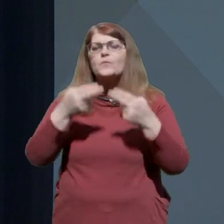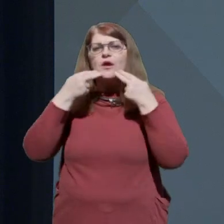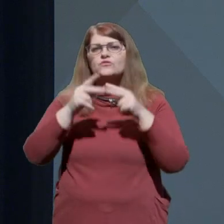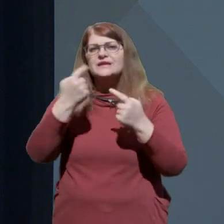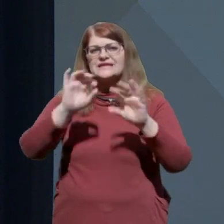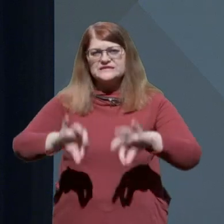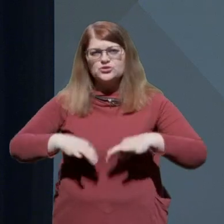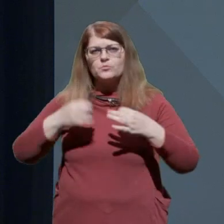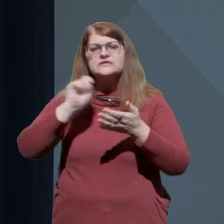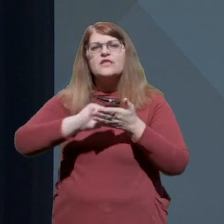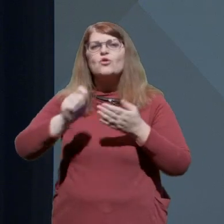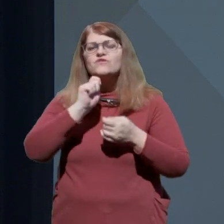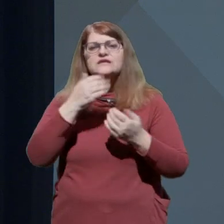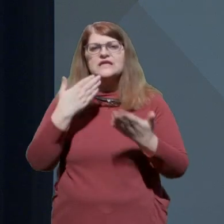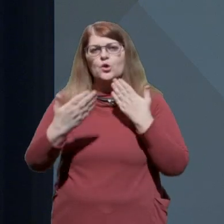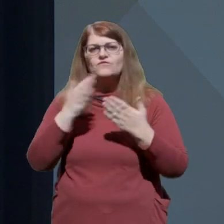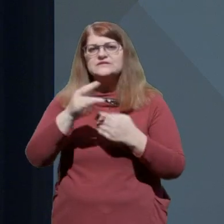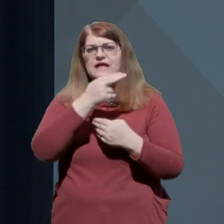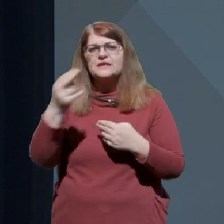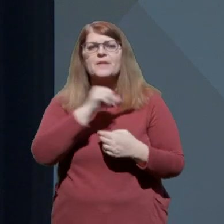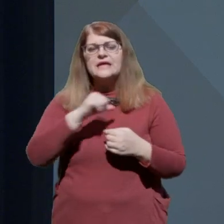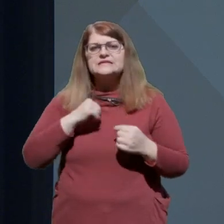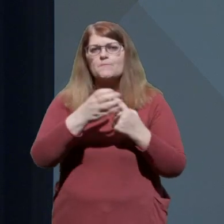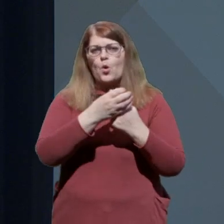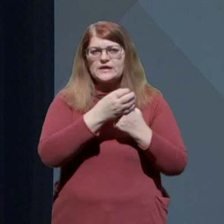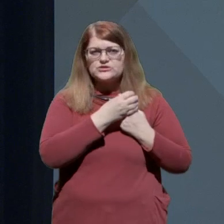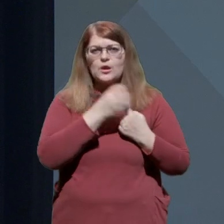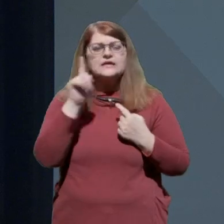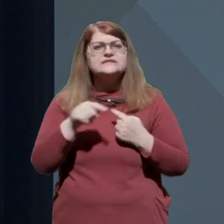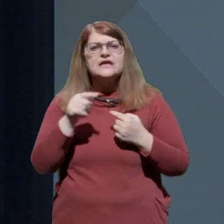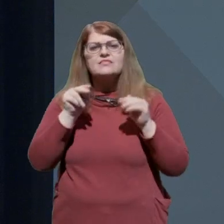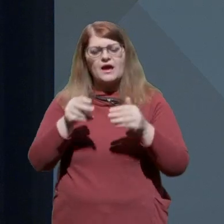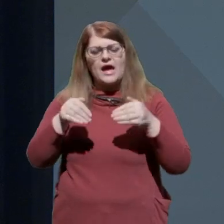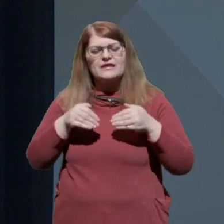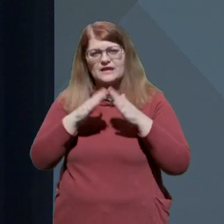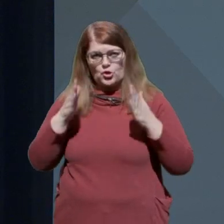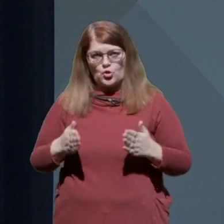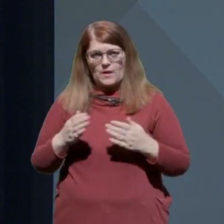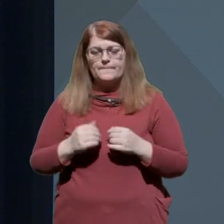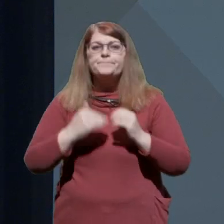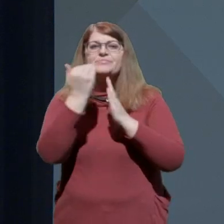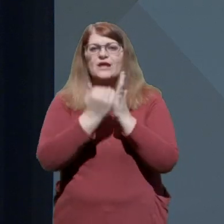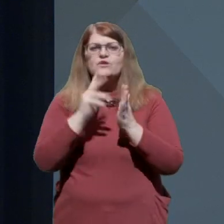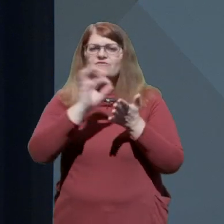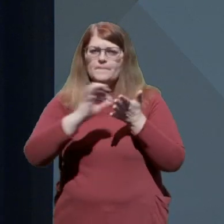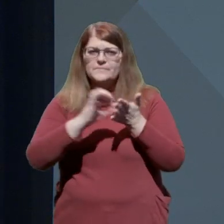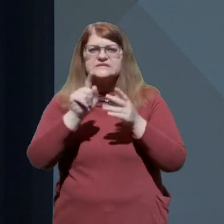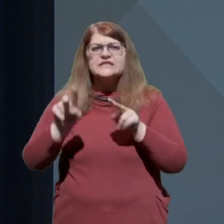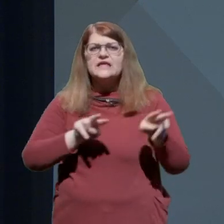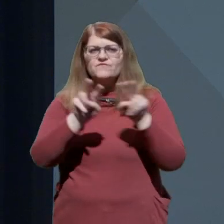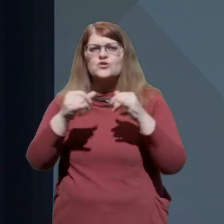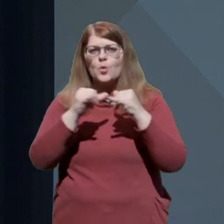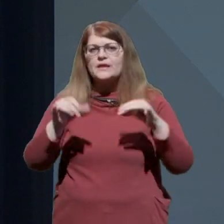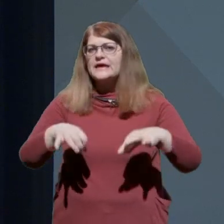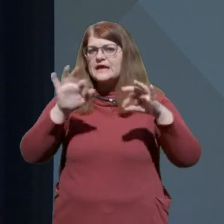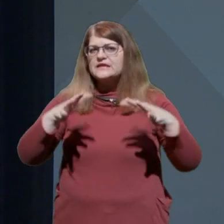dopovdanske novinarske konference na temo samoizolacije in karantene doma. Navodila v pisni in video obliki najdete